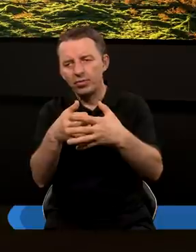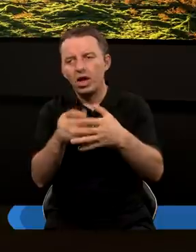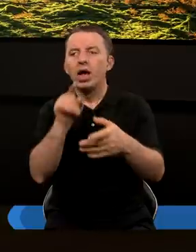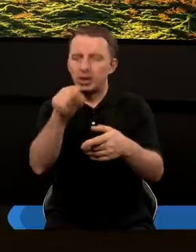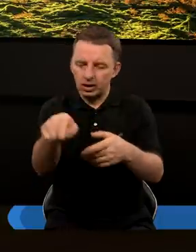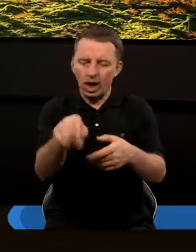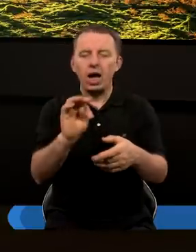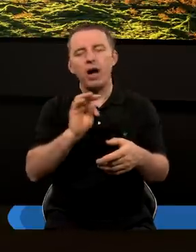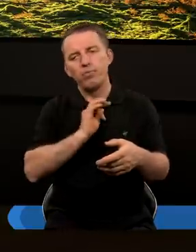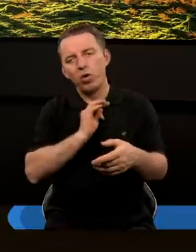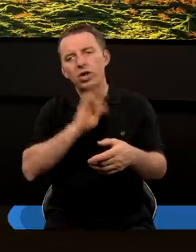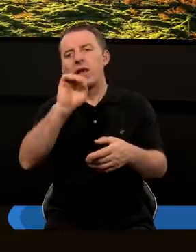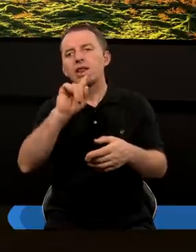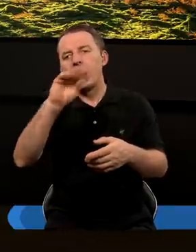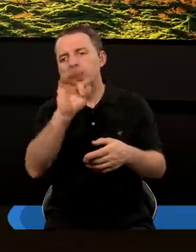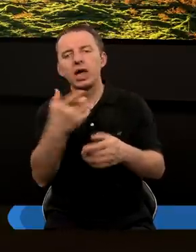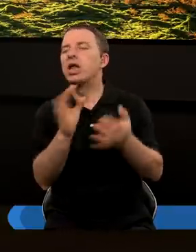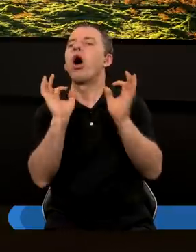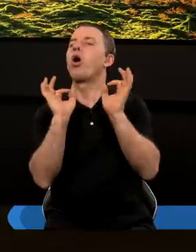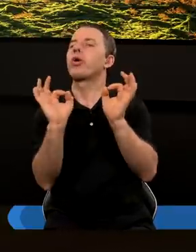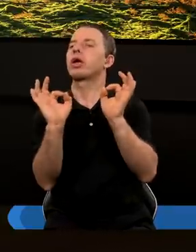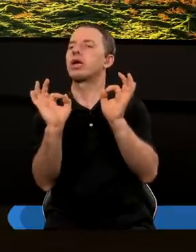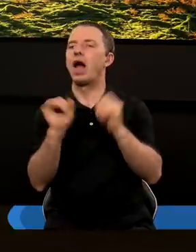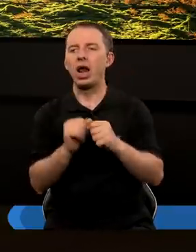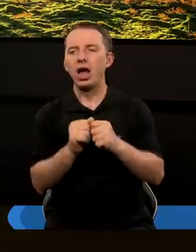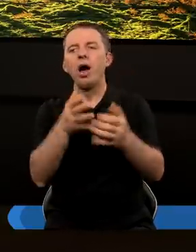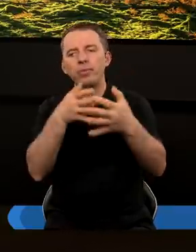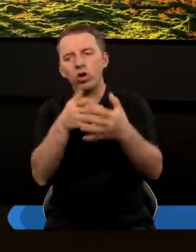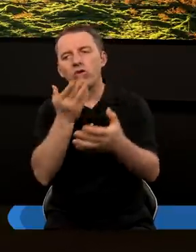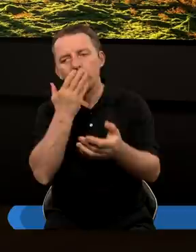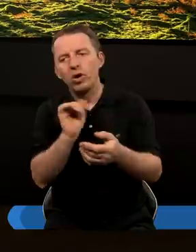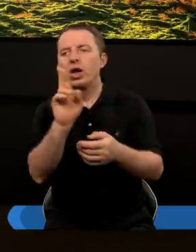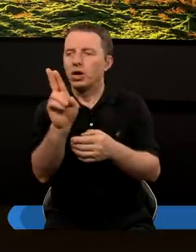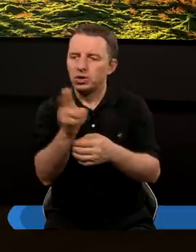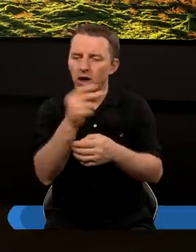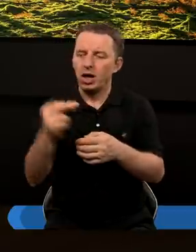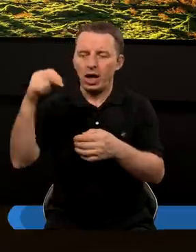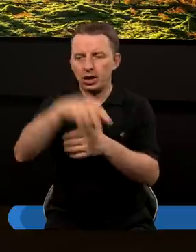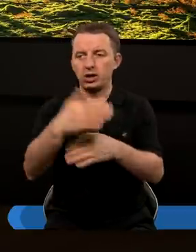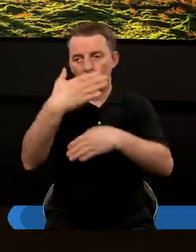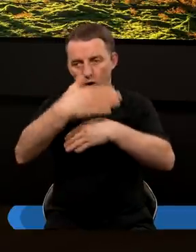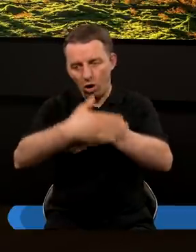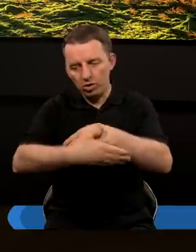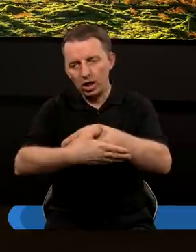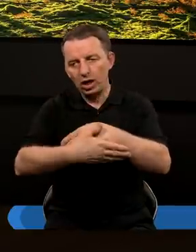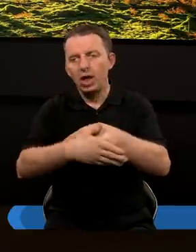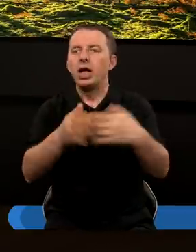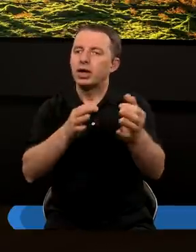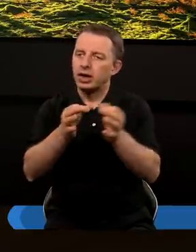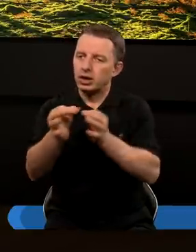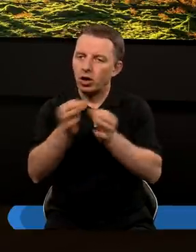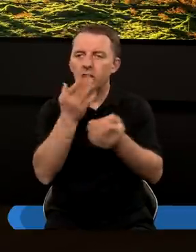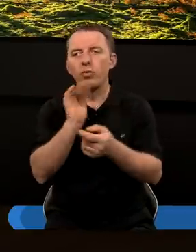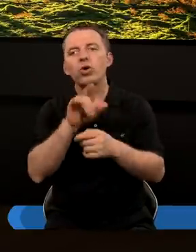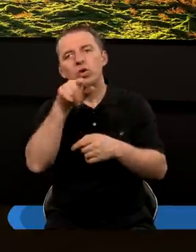Taka moja teza, być może nieoryginalna. Prorodztwa mówią o tym, kiedy nadejdzie koniec, a